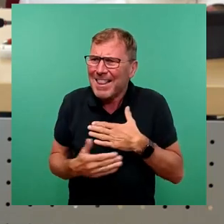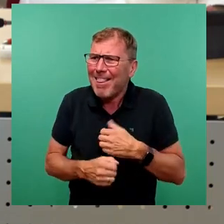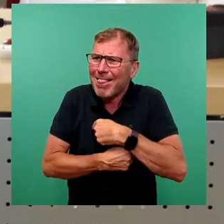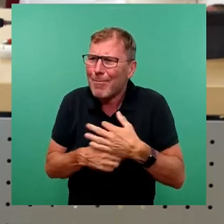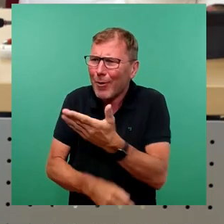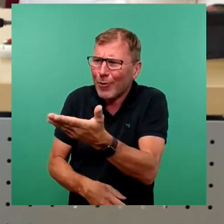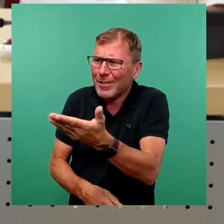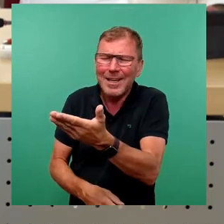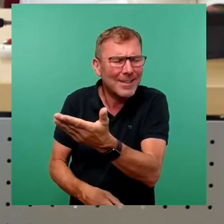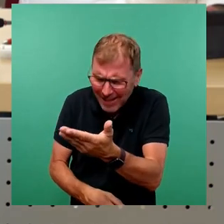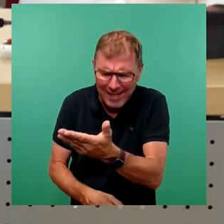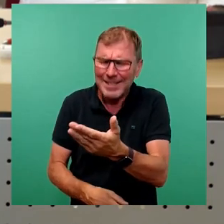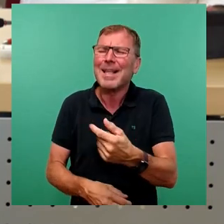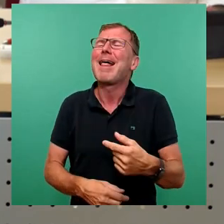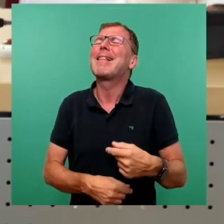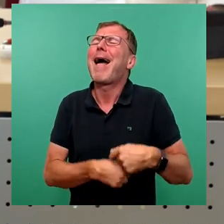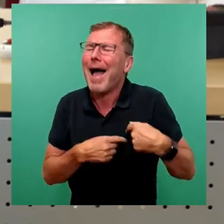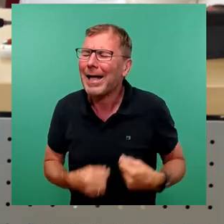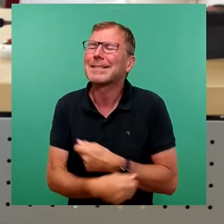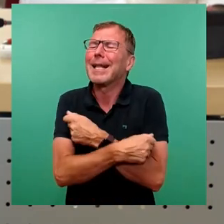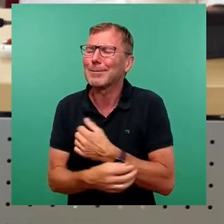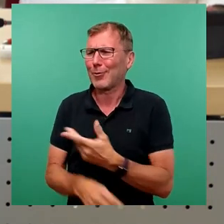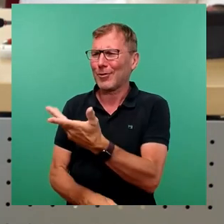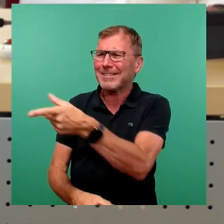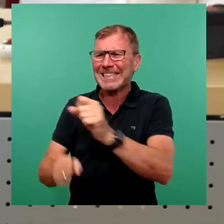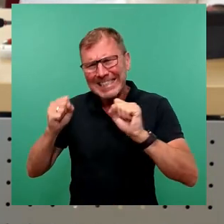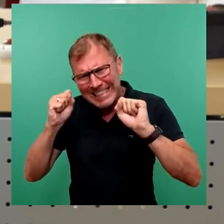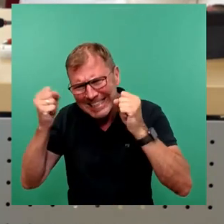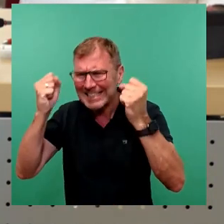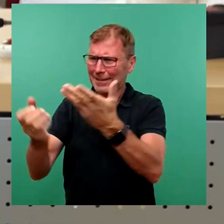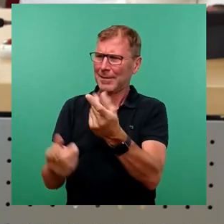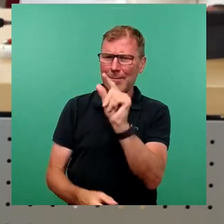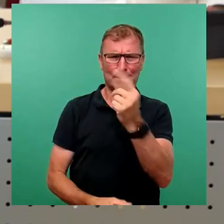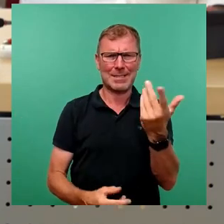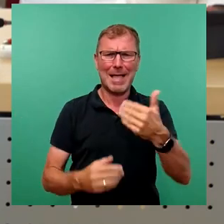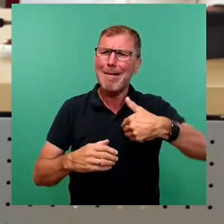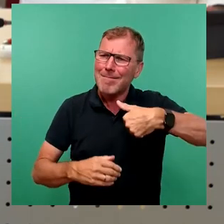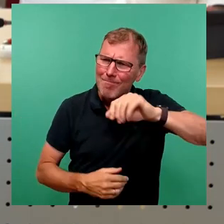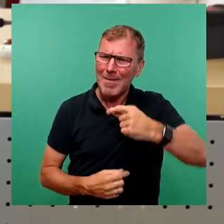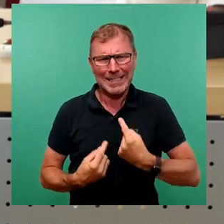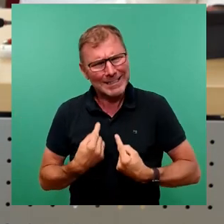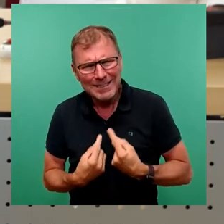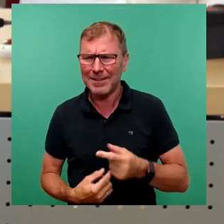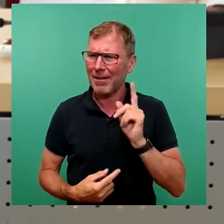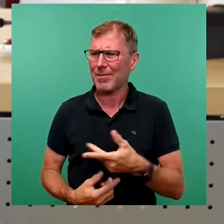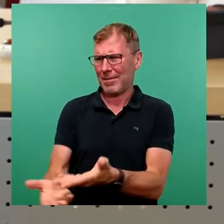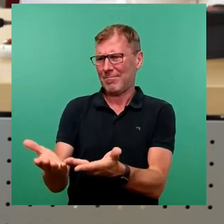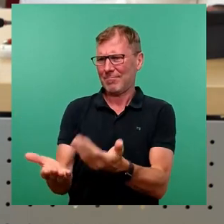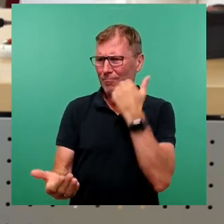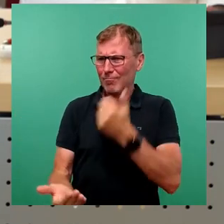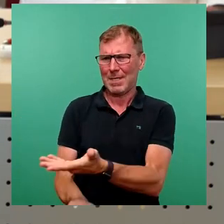nein, herzallerliebste Grüne, jetzt strengt euch doch mal ein bisschen an. Ein bisschen mehr Ehrgeiz darf doch zu erwarten sein.